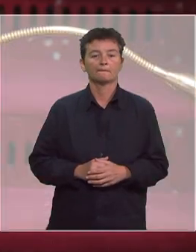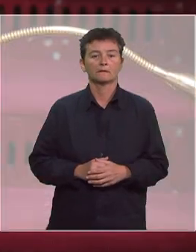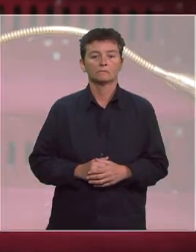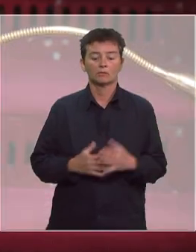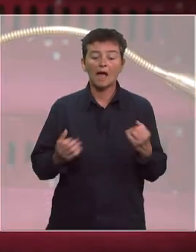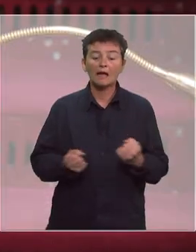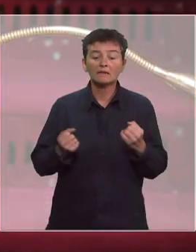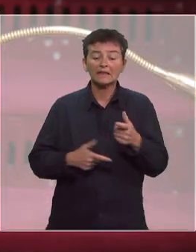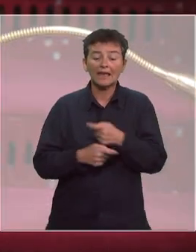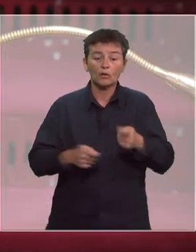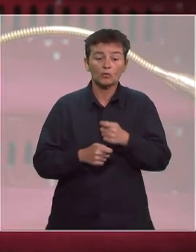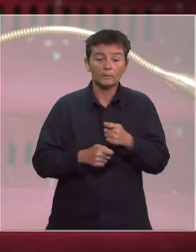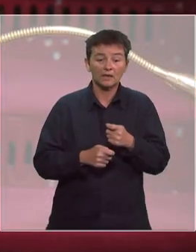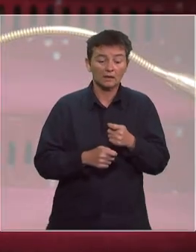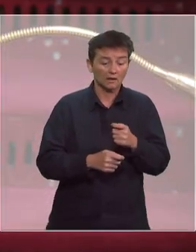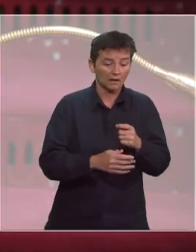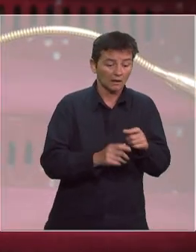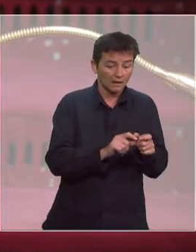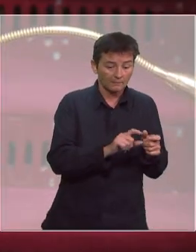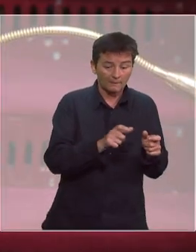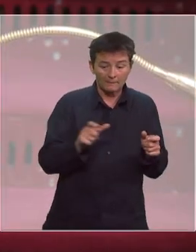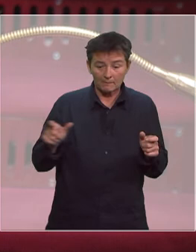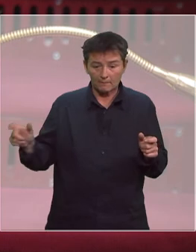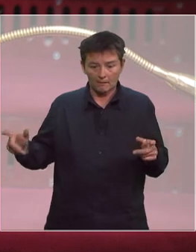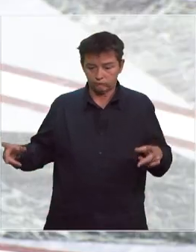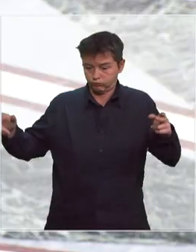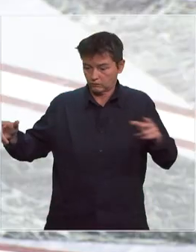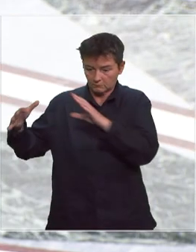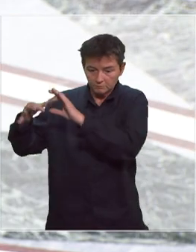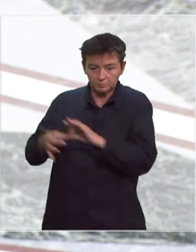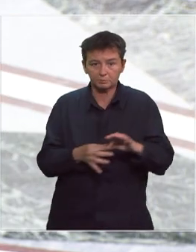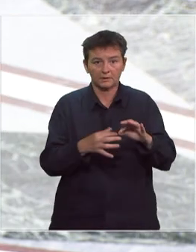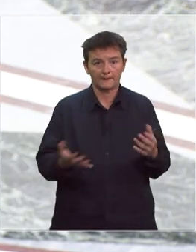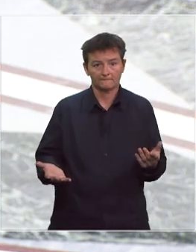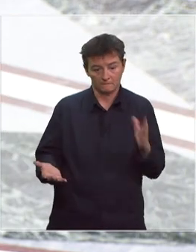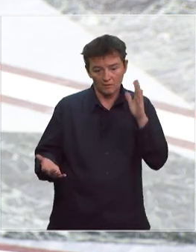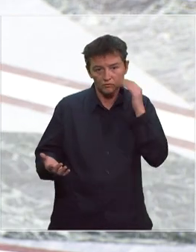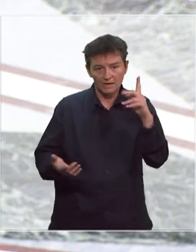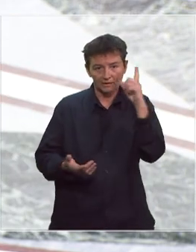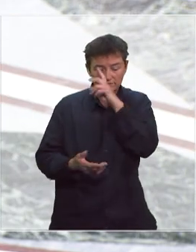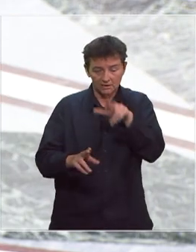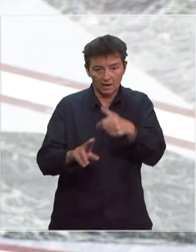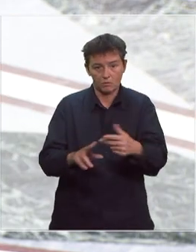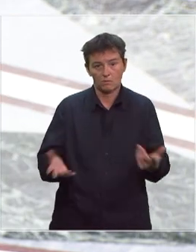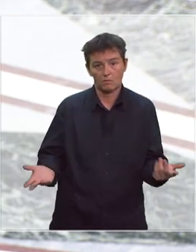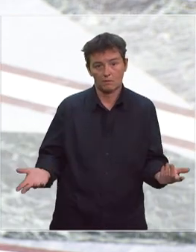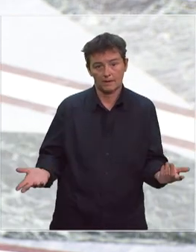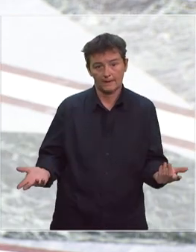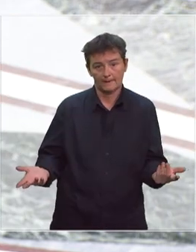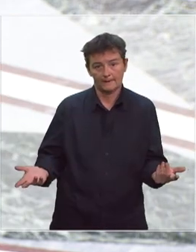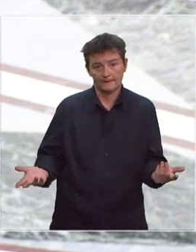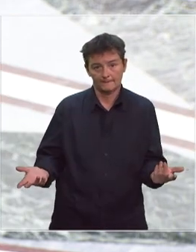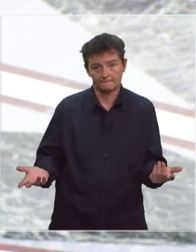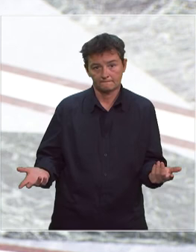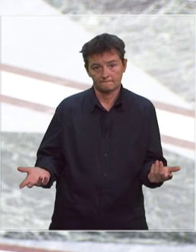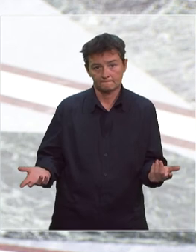économique, de bout en bout, c'est une sorte de domino qui est très interdépendant. C'est pour ça que c'est difficile de répondre à votre question et que c'est un choix